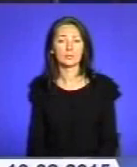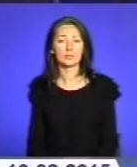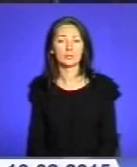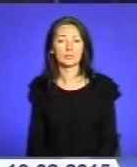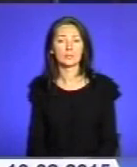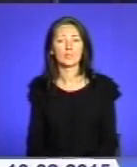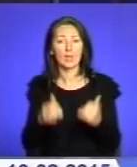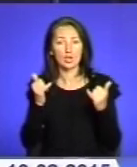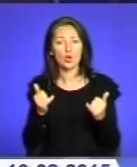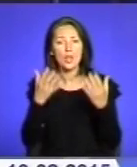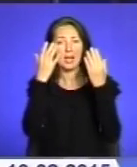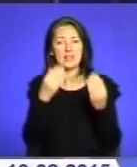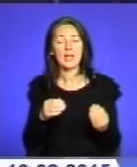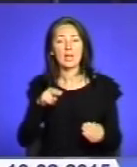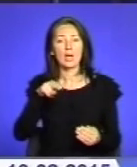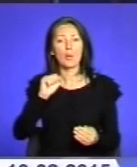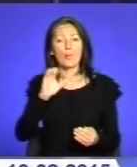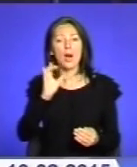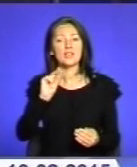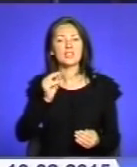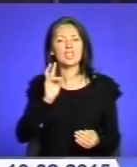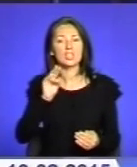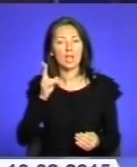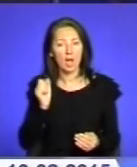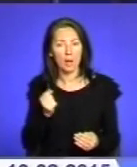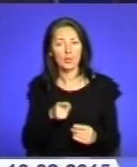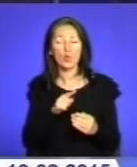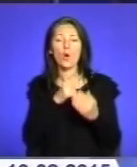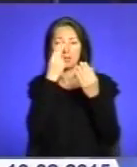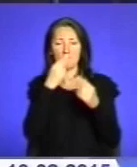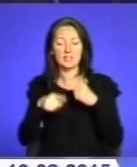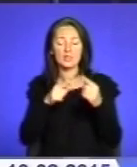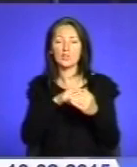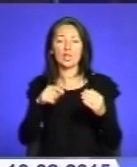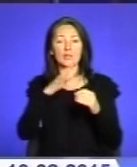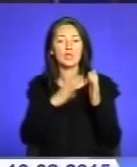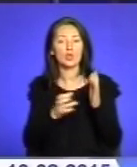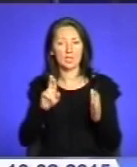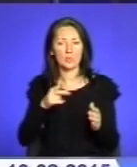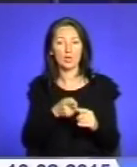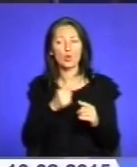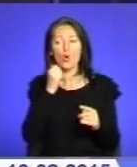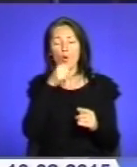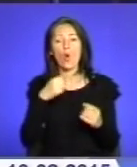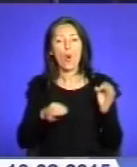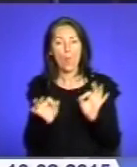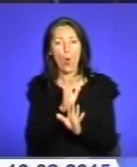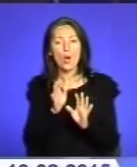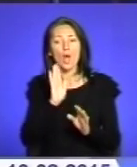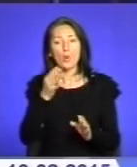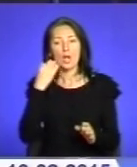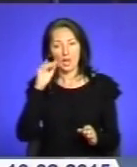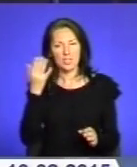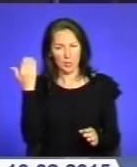Сьогодні день пасічника. Його традиційно візначає 19 серпня. Цьогорічна погода, хоча була кращою за минулорічно, однак не